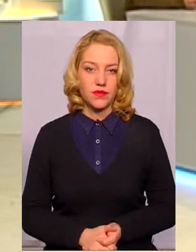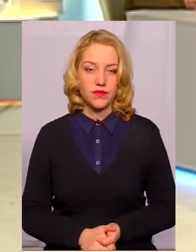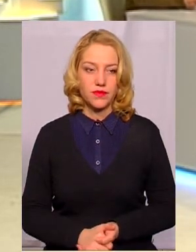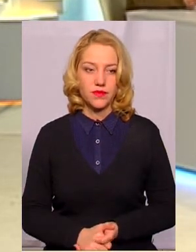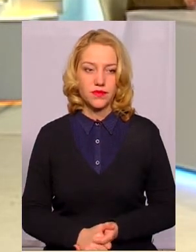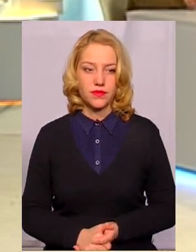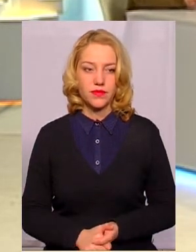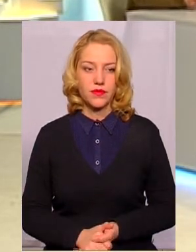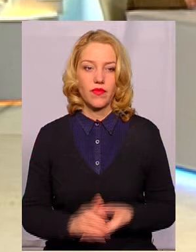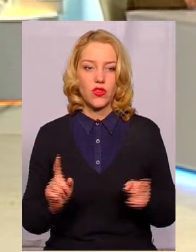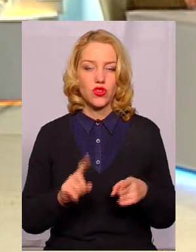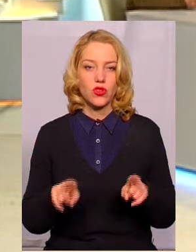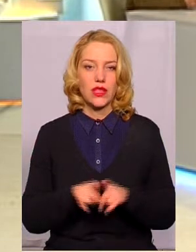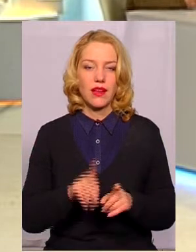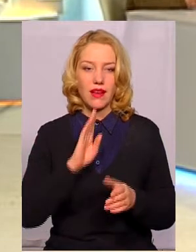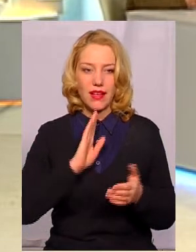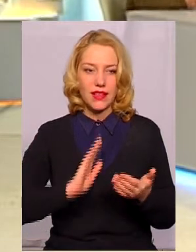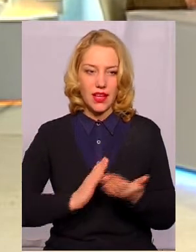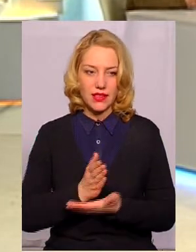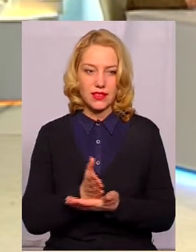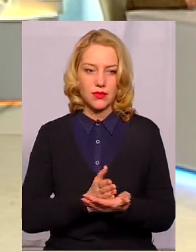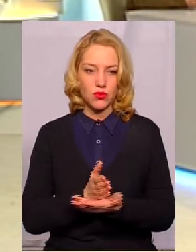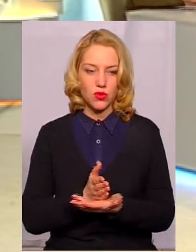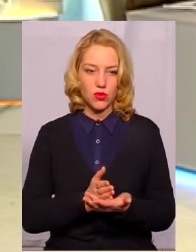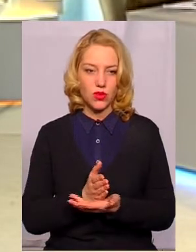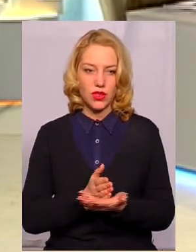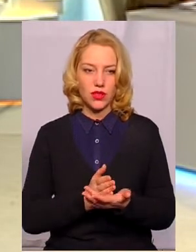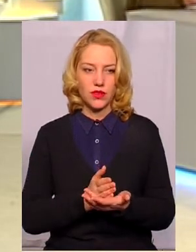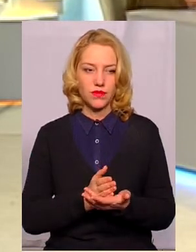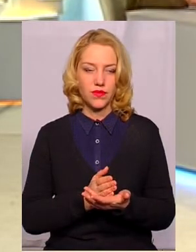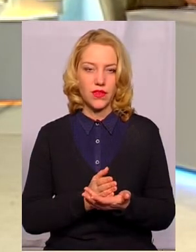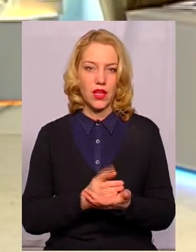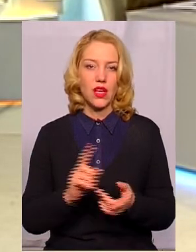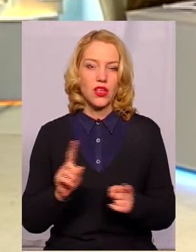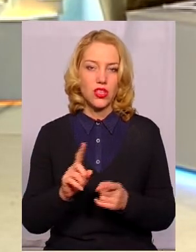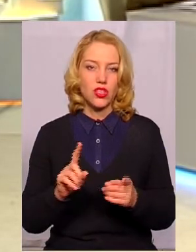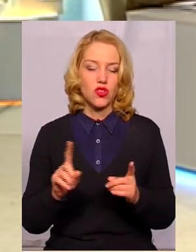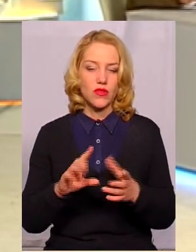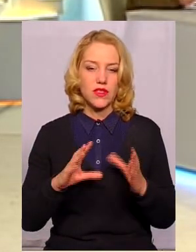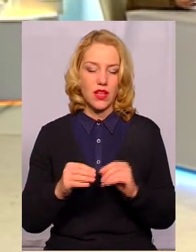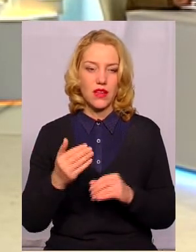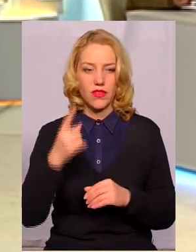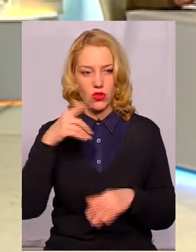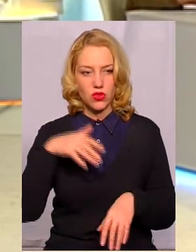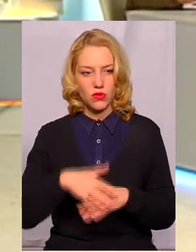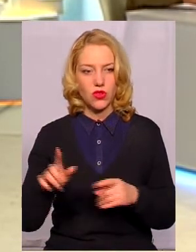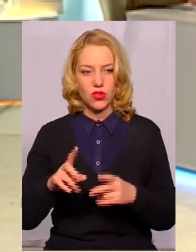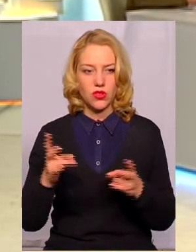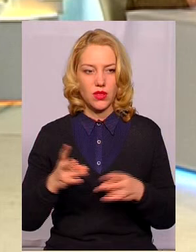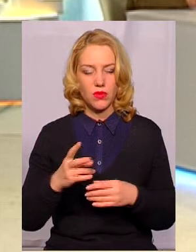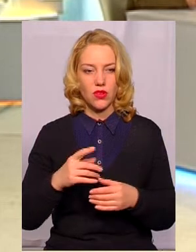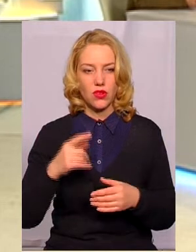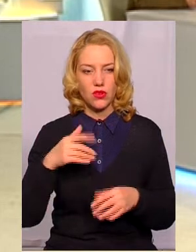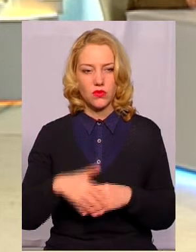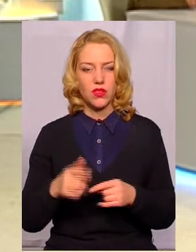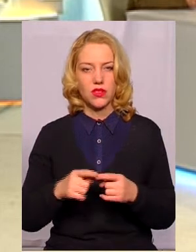Пане Петро, що таке якість послуги і що, взагалі, ви розумієте, що слід розуміти